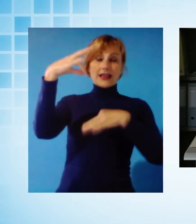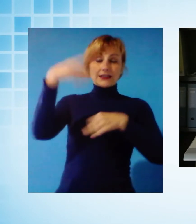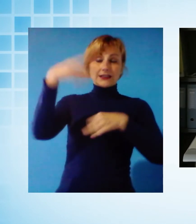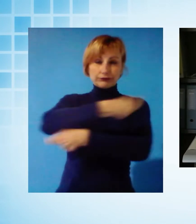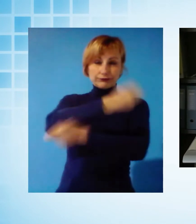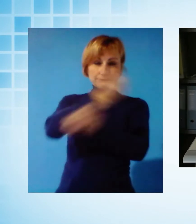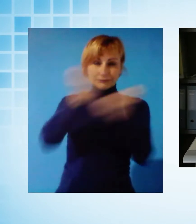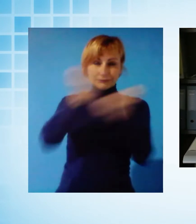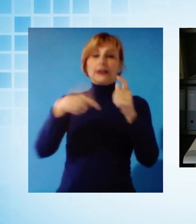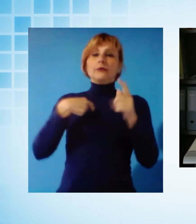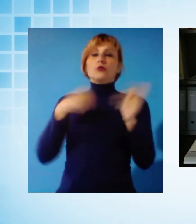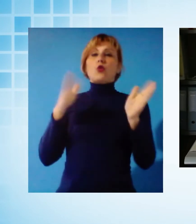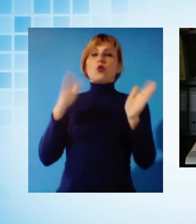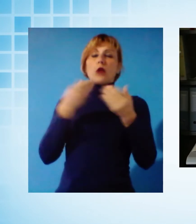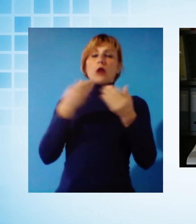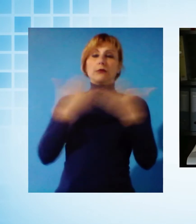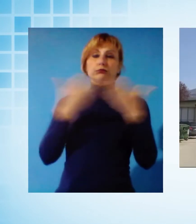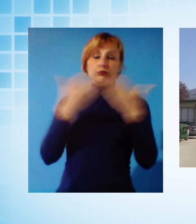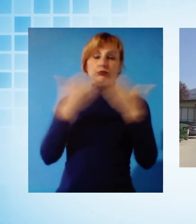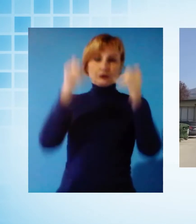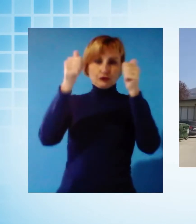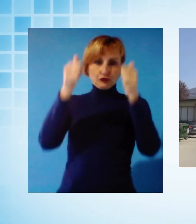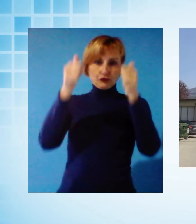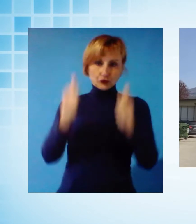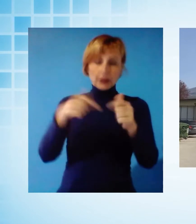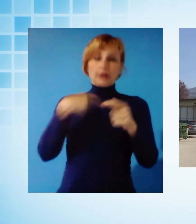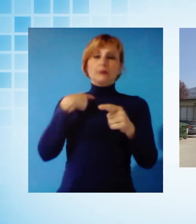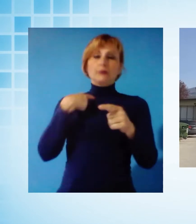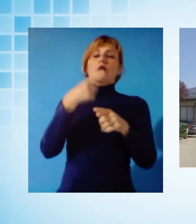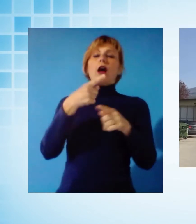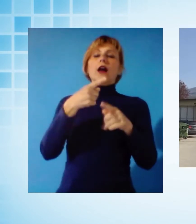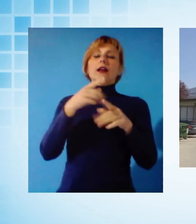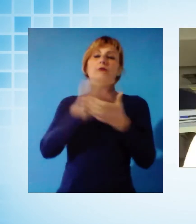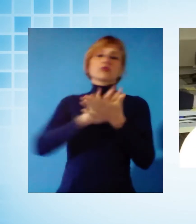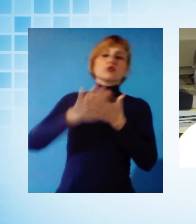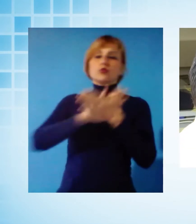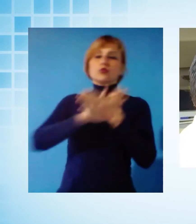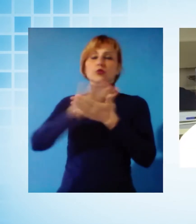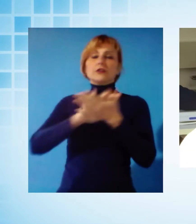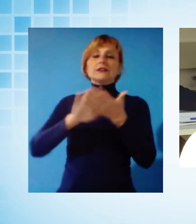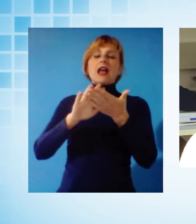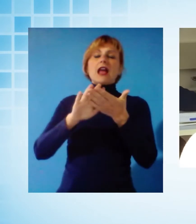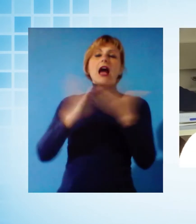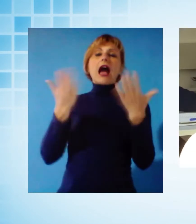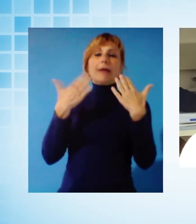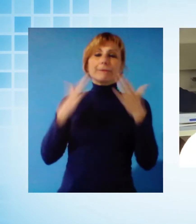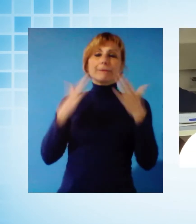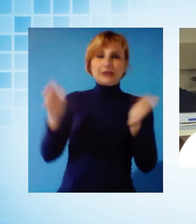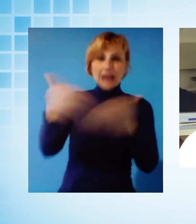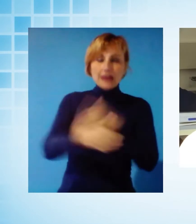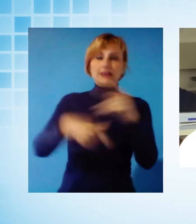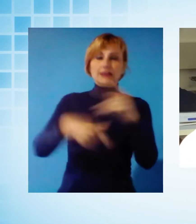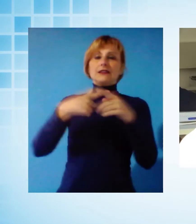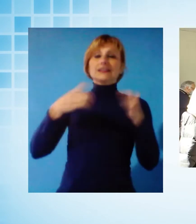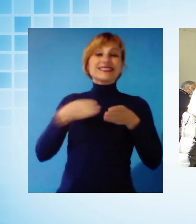pubblici e coordinare, in collaborazione con l'associazione Autieri, la disinfezione di ambienti e strade. È stato anche possibile realizzare